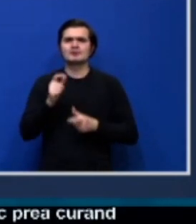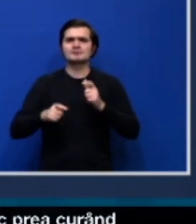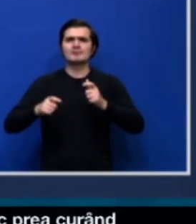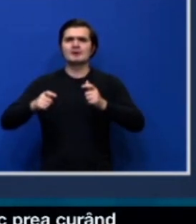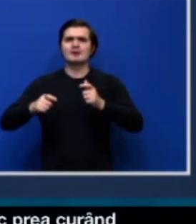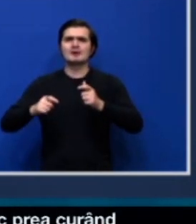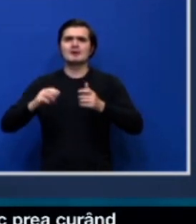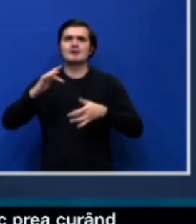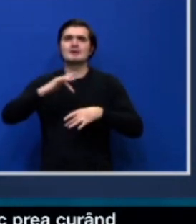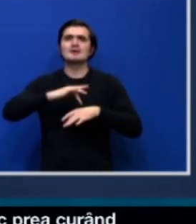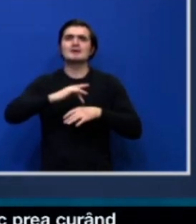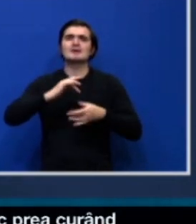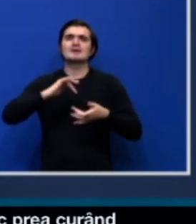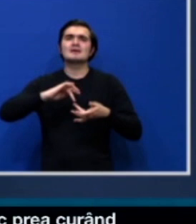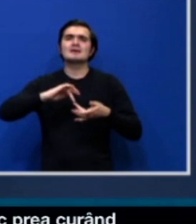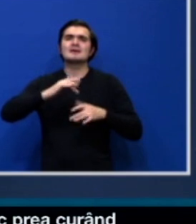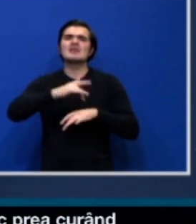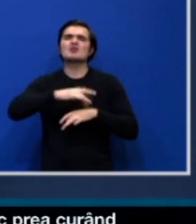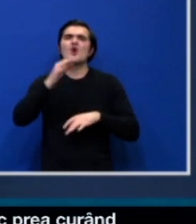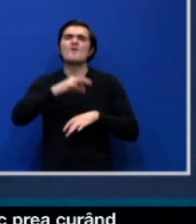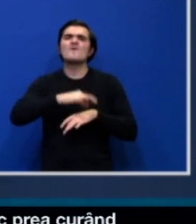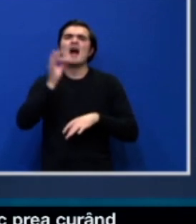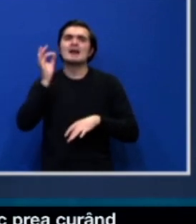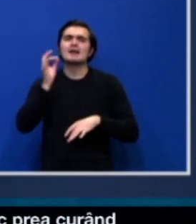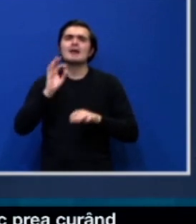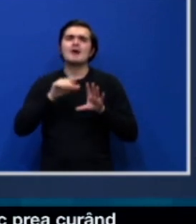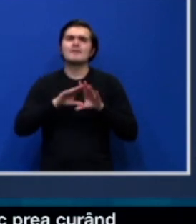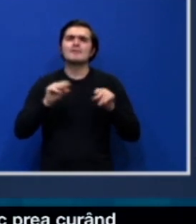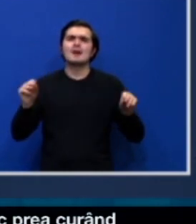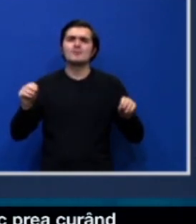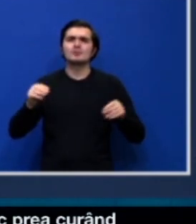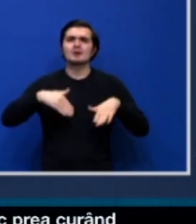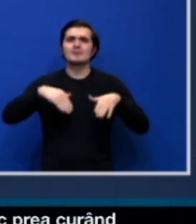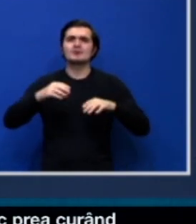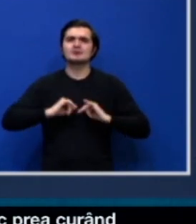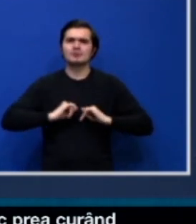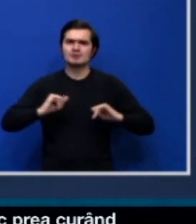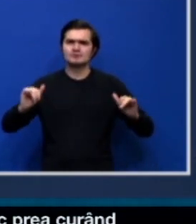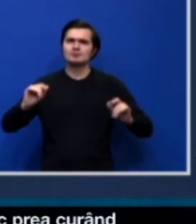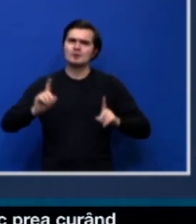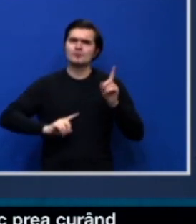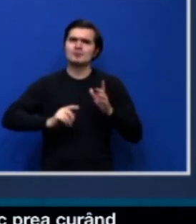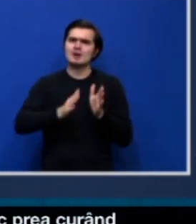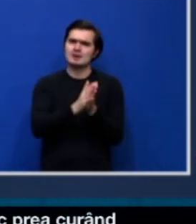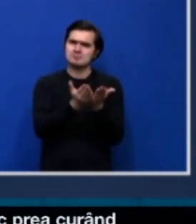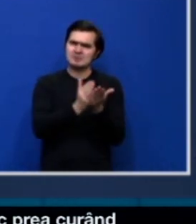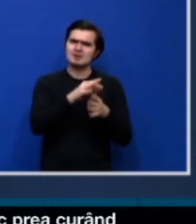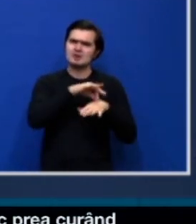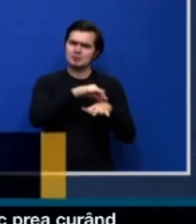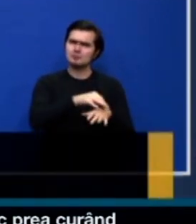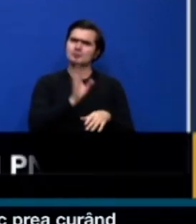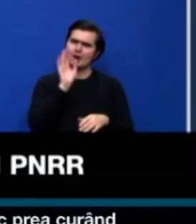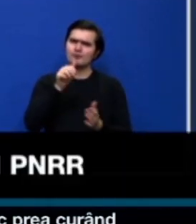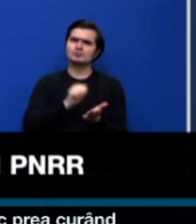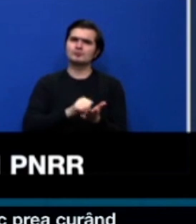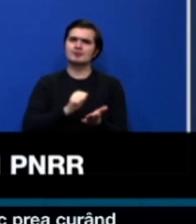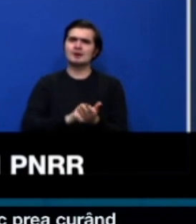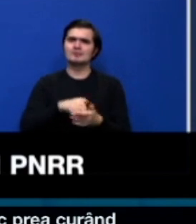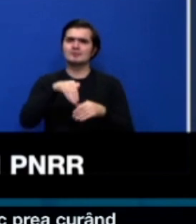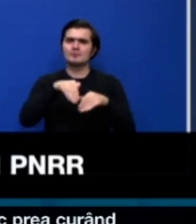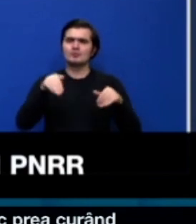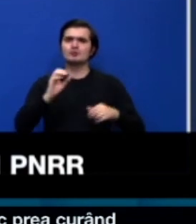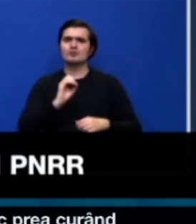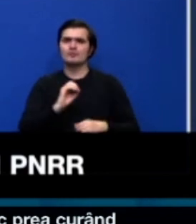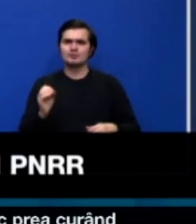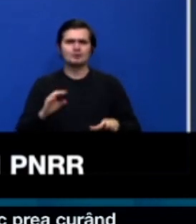multe jaloane la Ministerul Dezvoltării. Se referă la ghidurile care au fost deja publicate în monitor oficial de către Ministerul Dezvoltării, jaloane